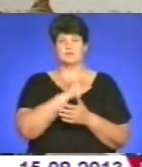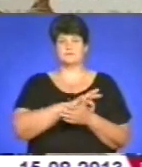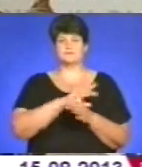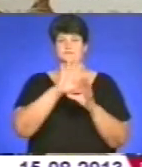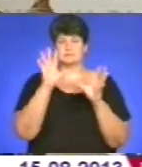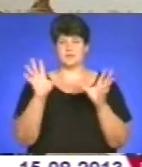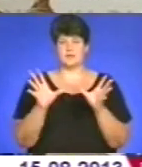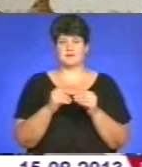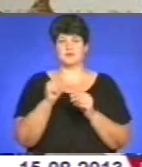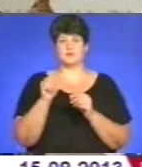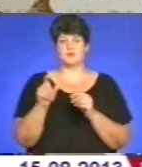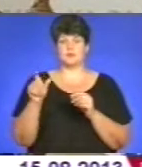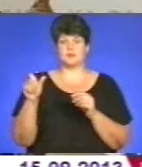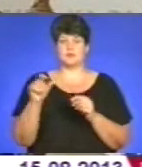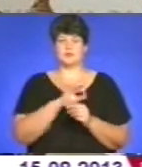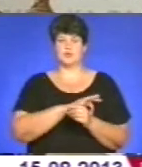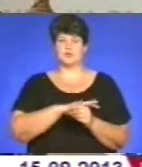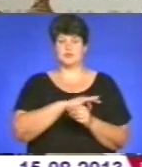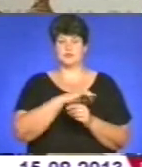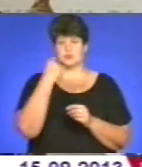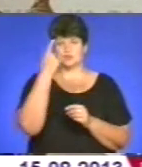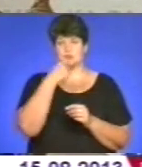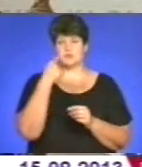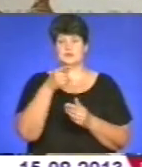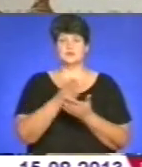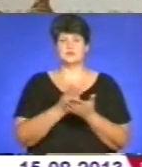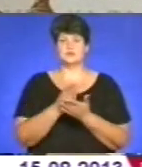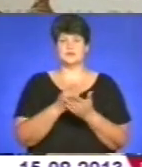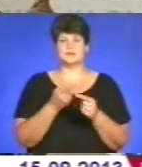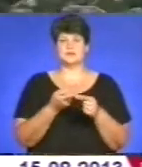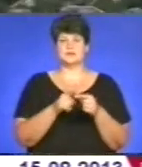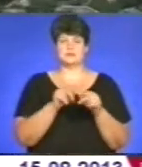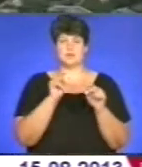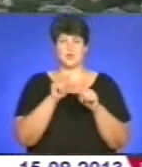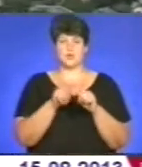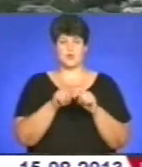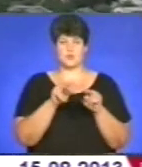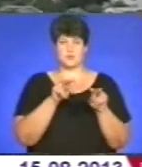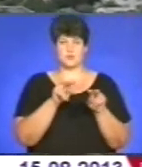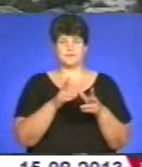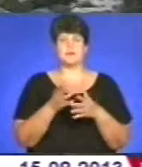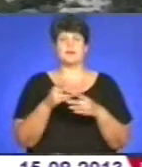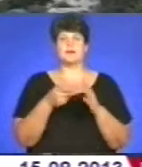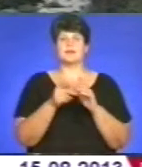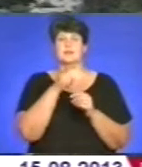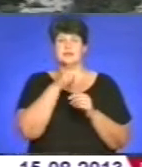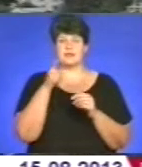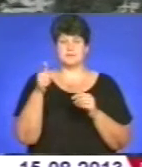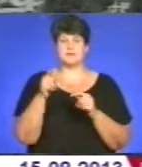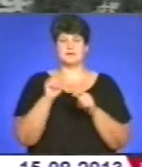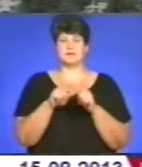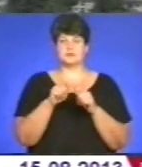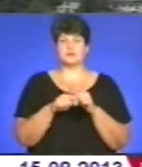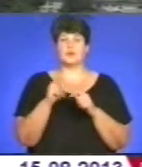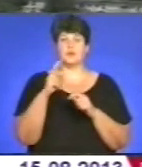відповідні громадяни, юридичні особи, а також ті служби, які за цим контролюють. Термін експлуатації хрущовок – 30 років.